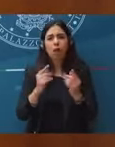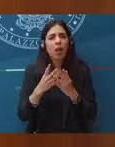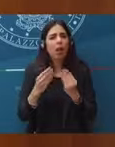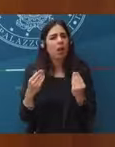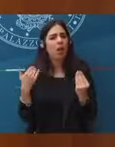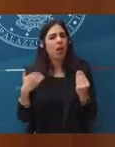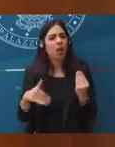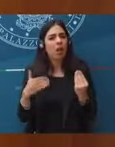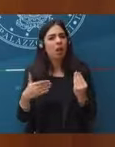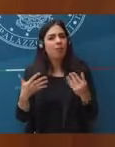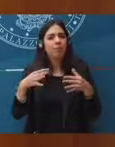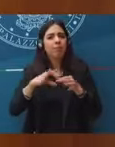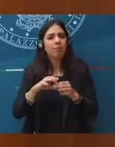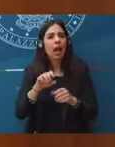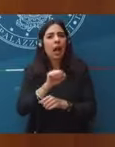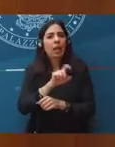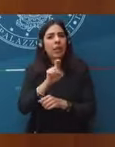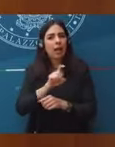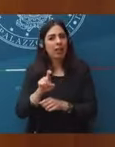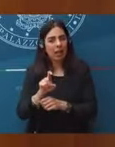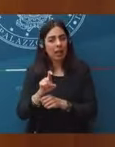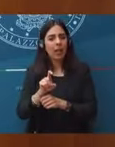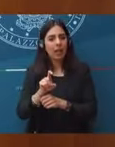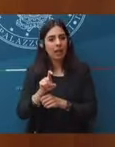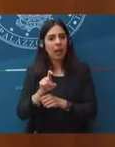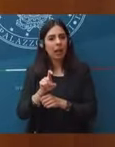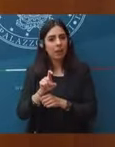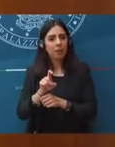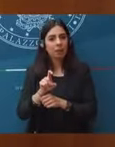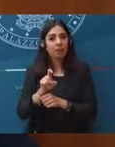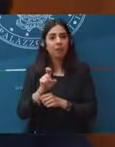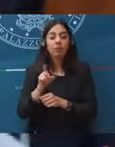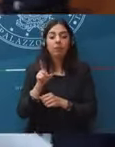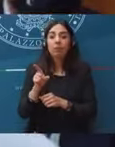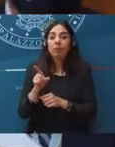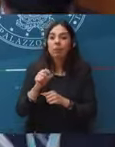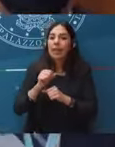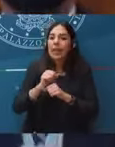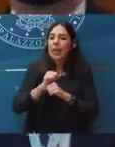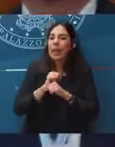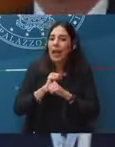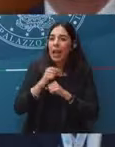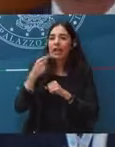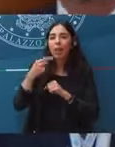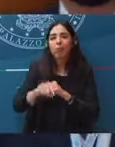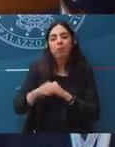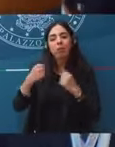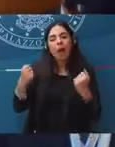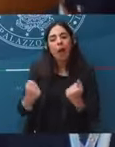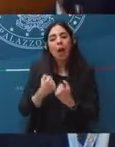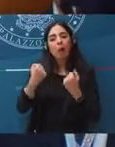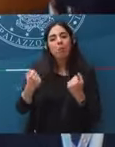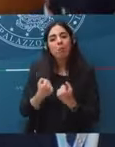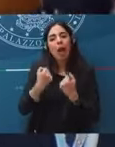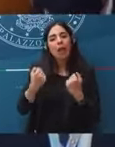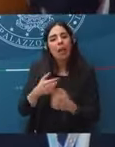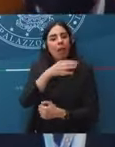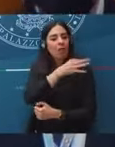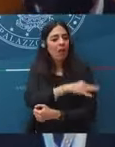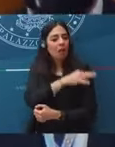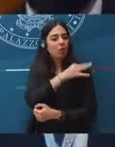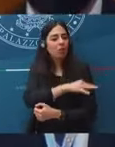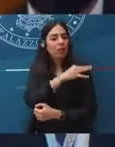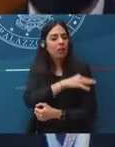che non sia stato un errore sospendere quella campagna vaccinale, parlo del vaccino AstraZeneca,